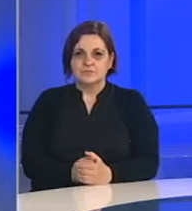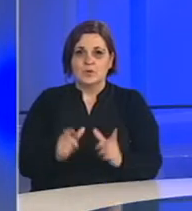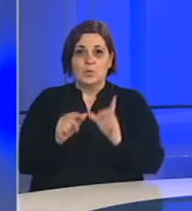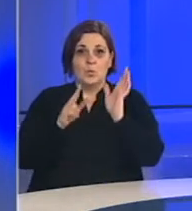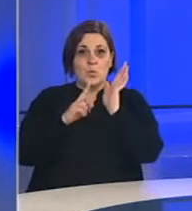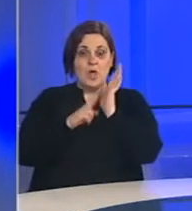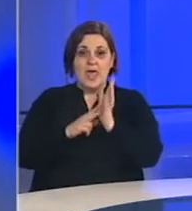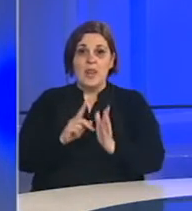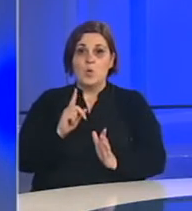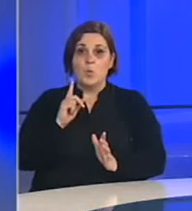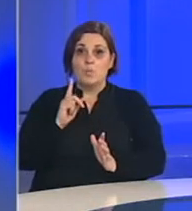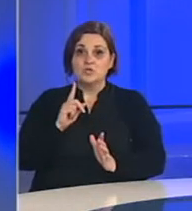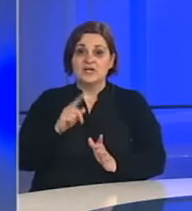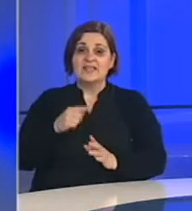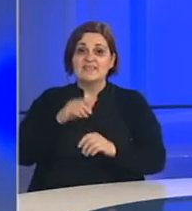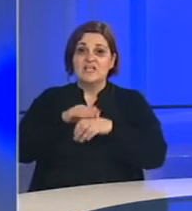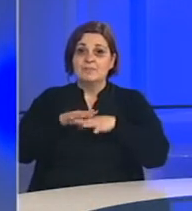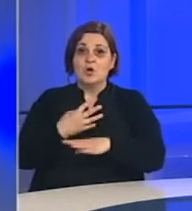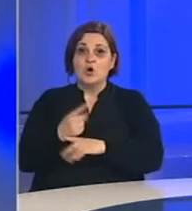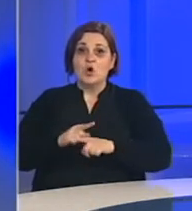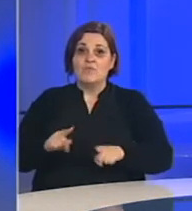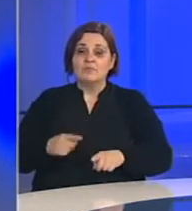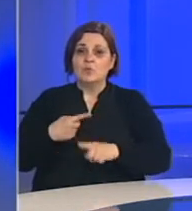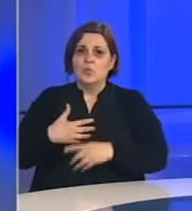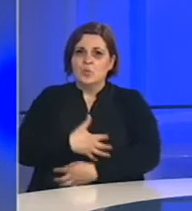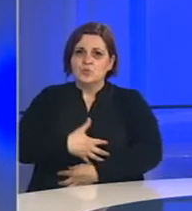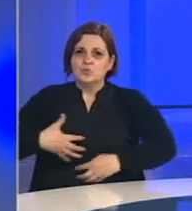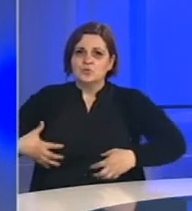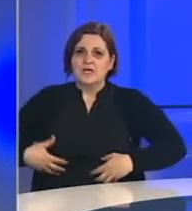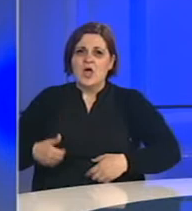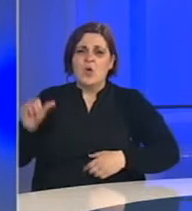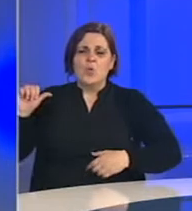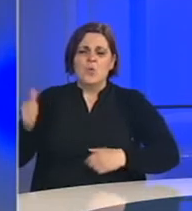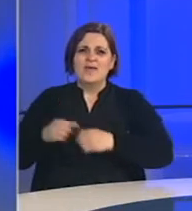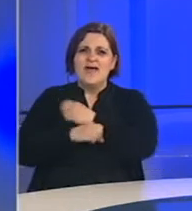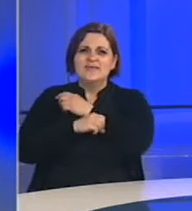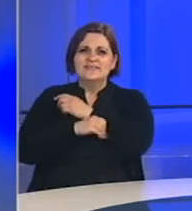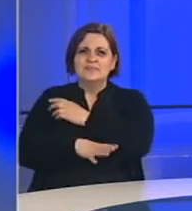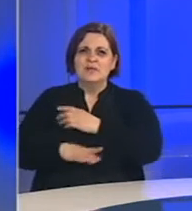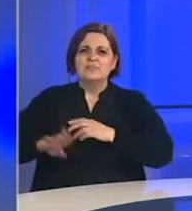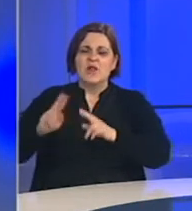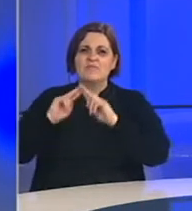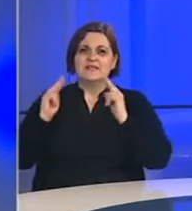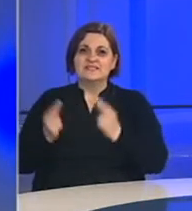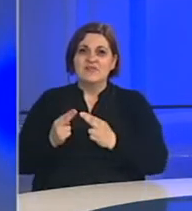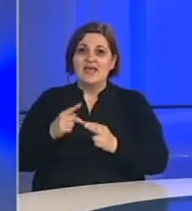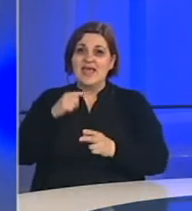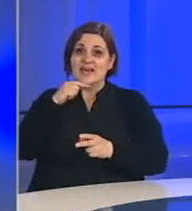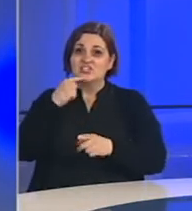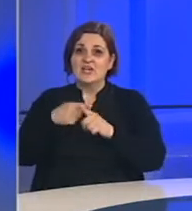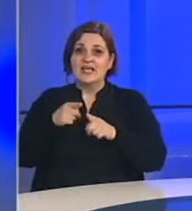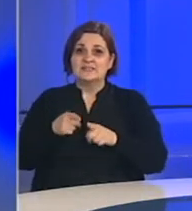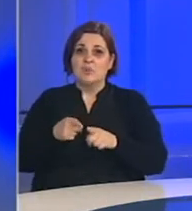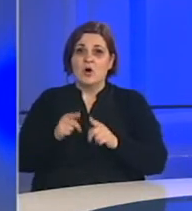Ujedinjene nacije upozorile su da će pandemija koronavirusa uzrokovati glad u najsiromašnim dijelovima svijeta. Naglašano je da